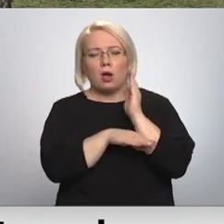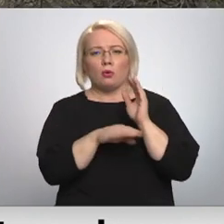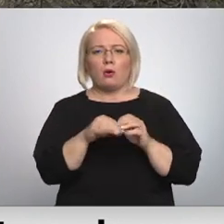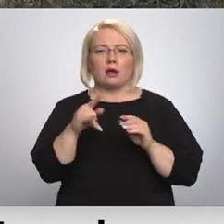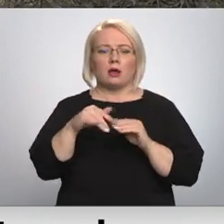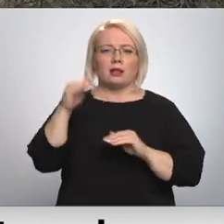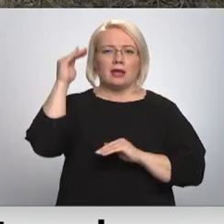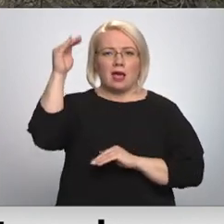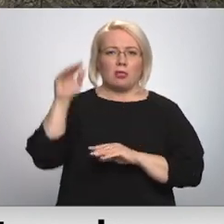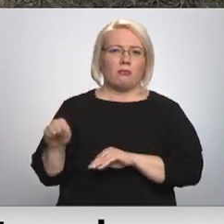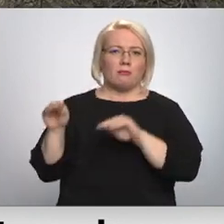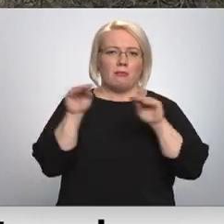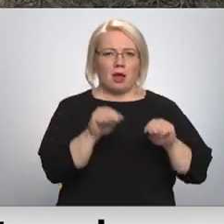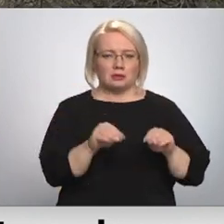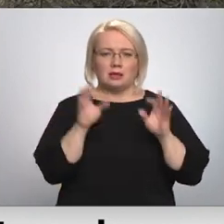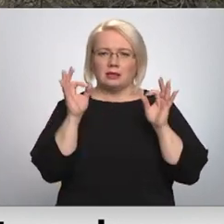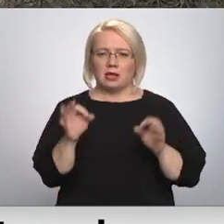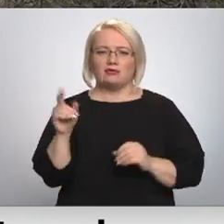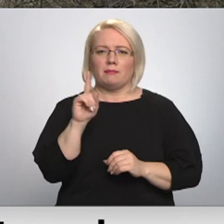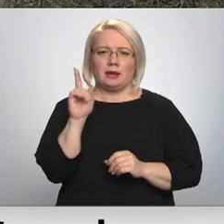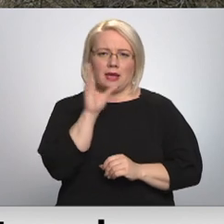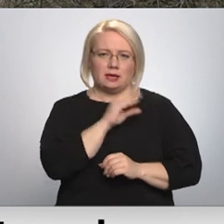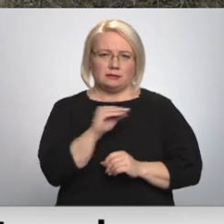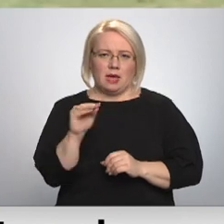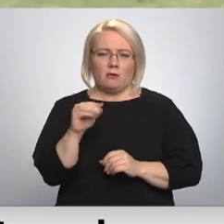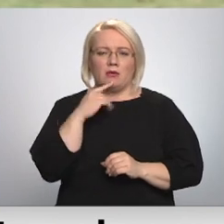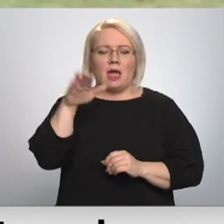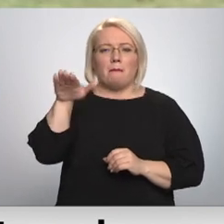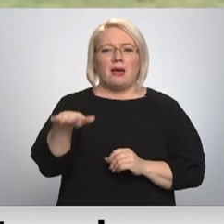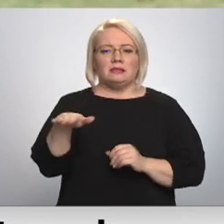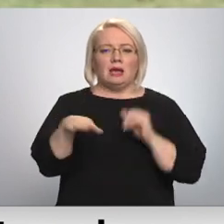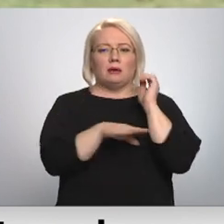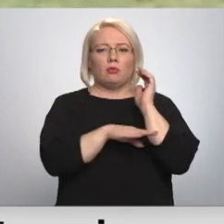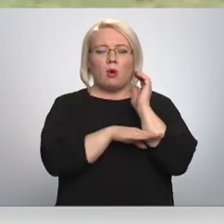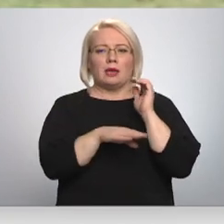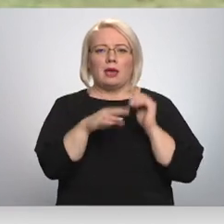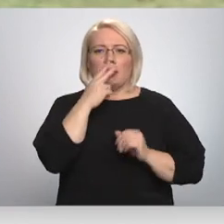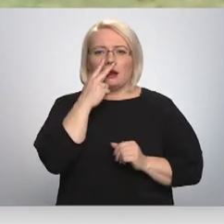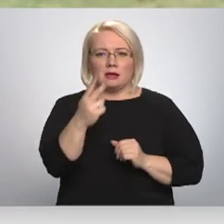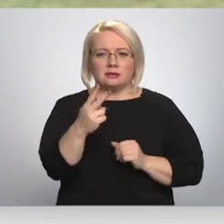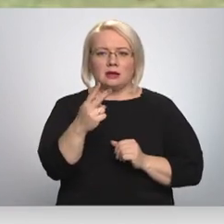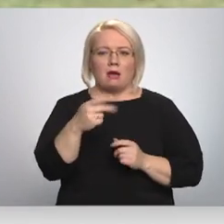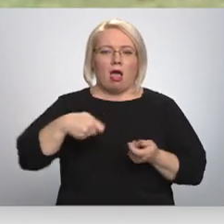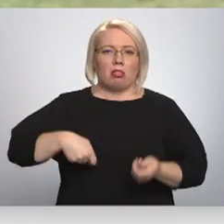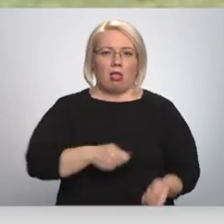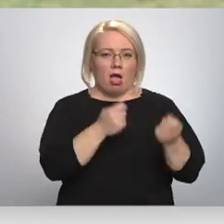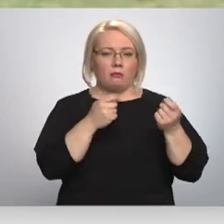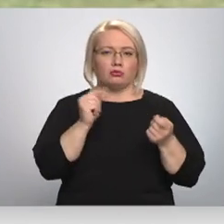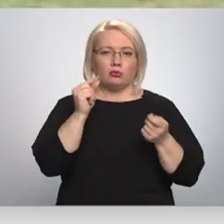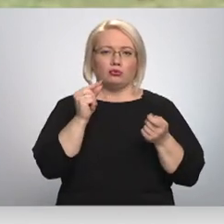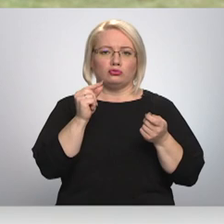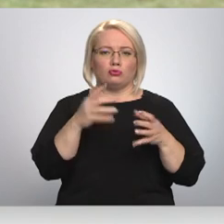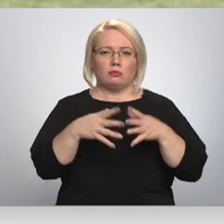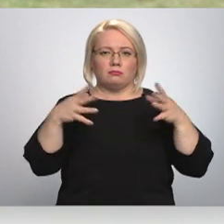lielu pārstādīšana patiešām ir iespējama. Mazākiem kocīņiem, kā šeit redzamie, lāpstiņu. Biški